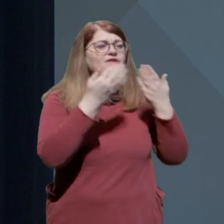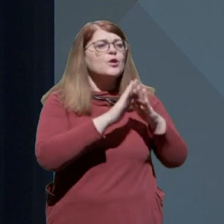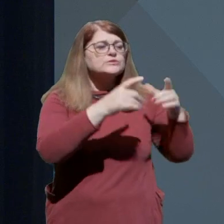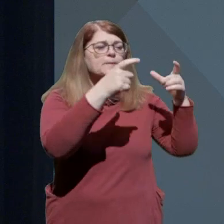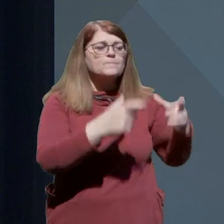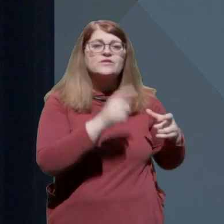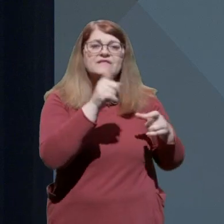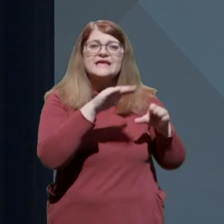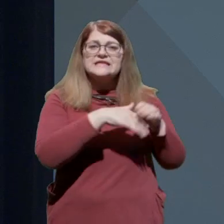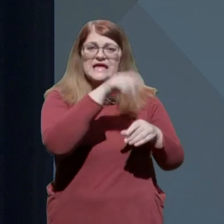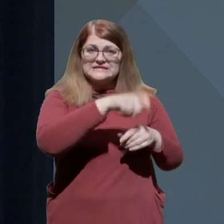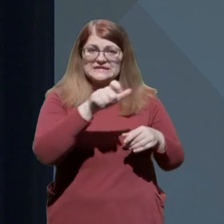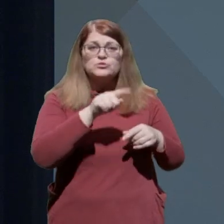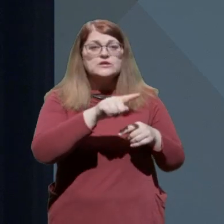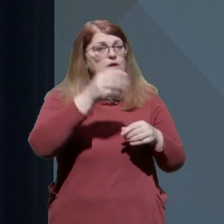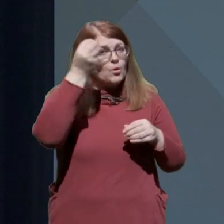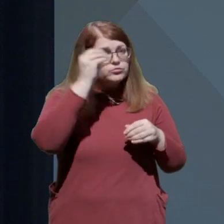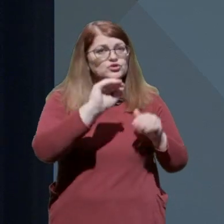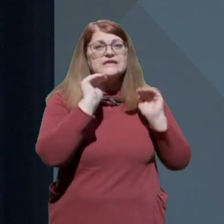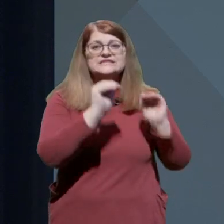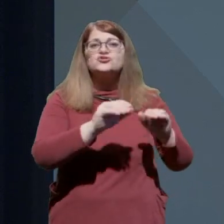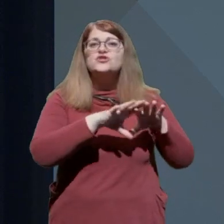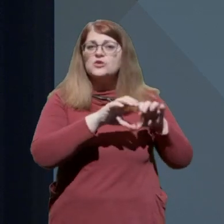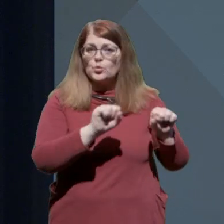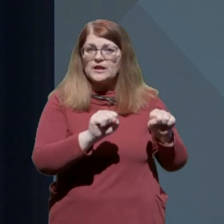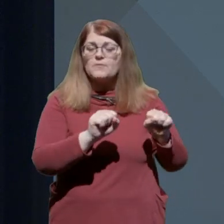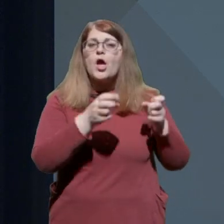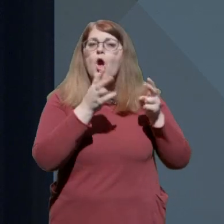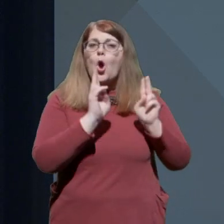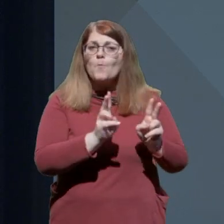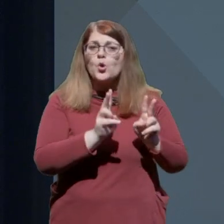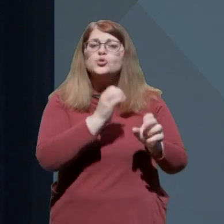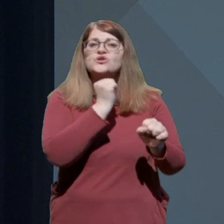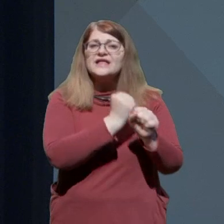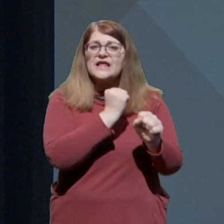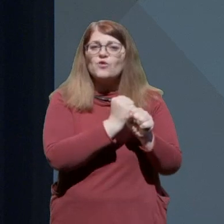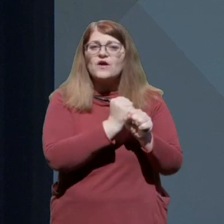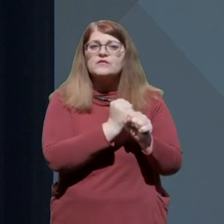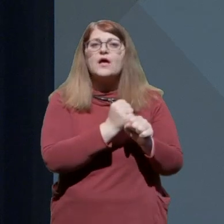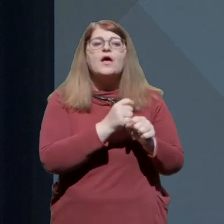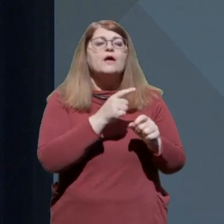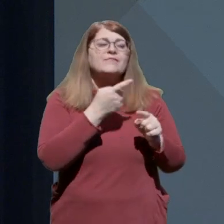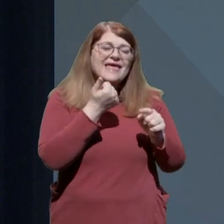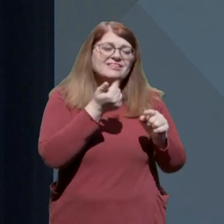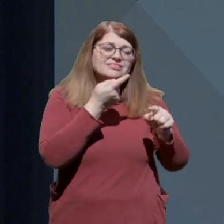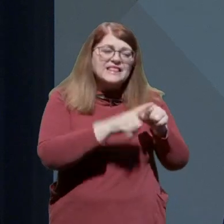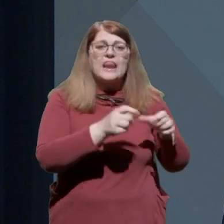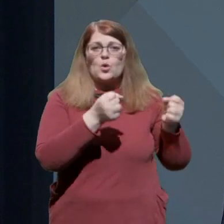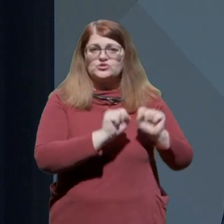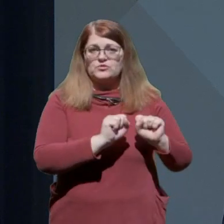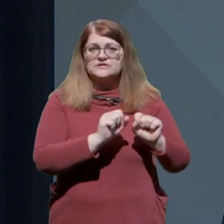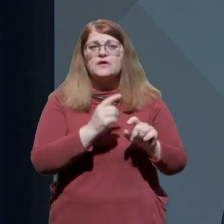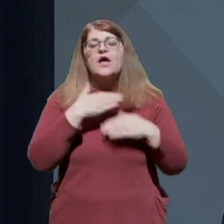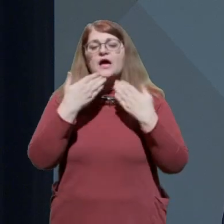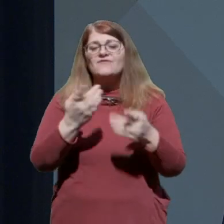in zaposlenim, ki ob upoštevanje zaščitnih ukrepov omogočate delovanje vsaj delu gospodarstva. Hvala tudi